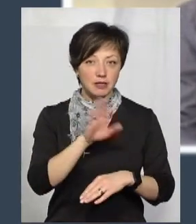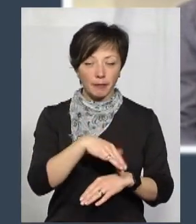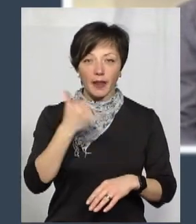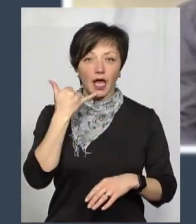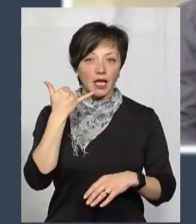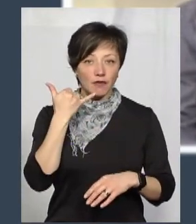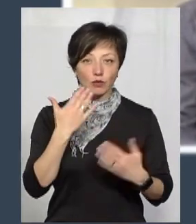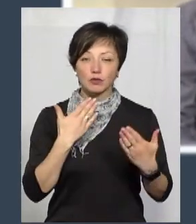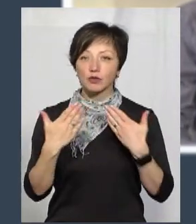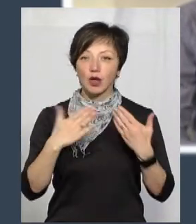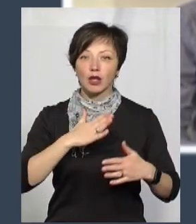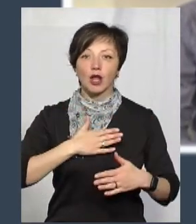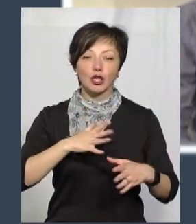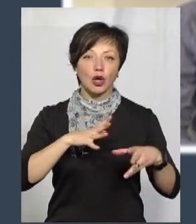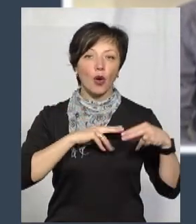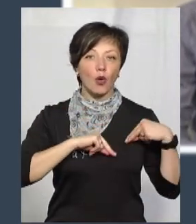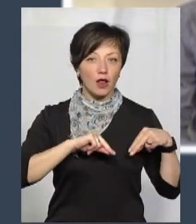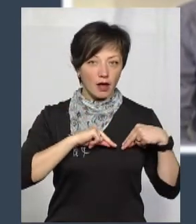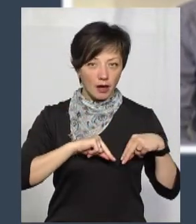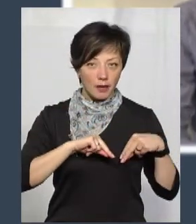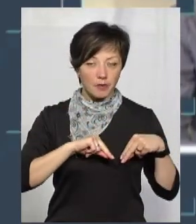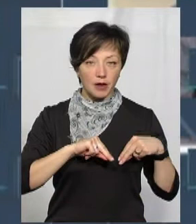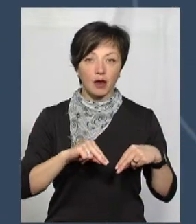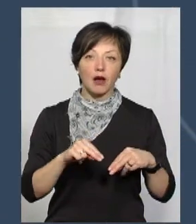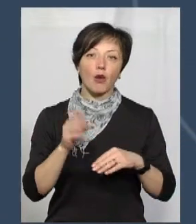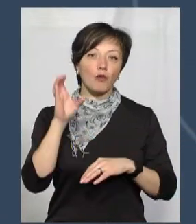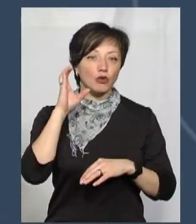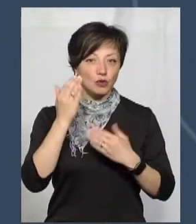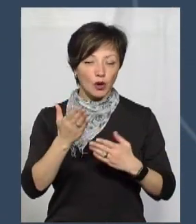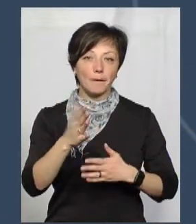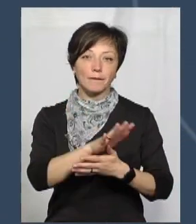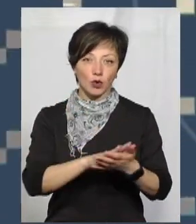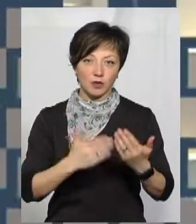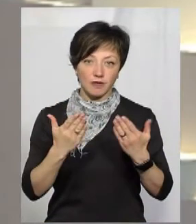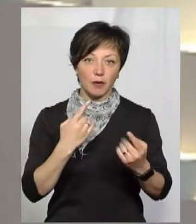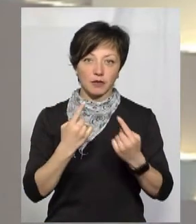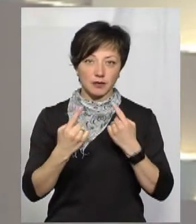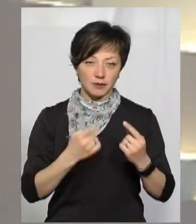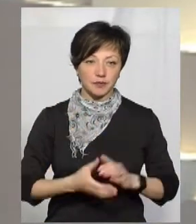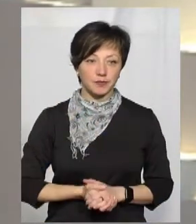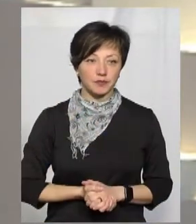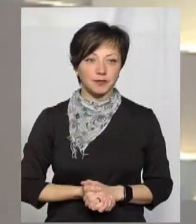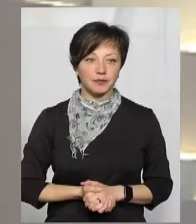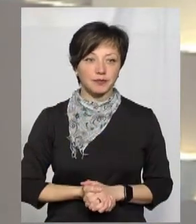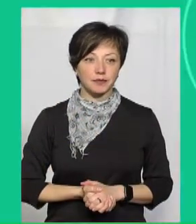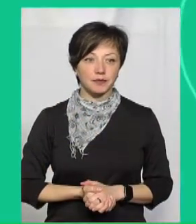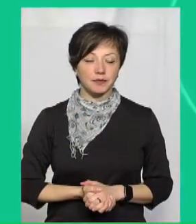Телефоном із ним поспілкувалася наша колега Неля Шпулак. Ми послухаємо і продовжимо із вами, пані Валентино.